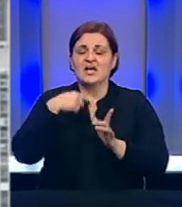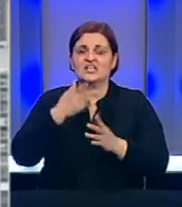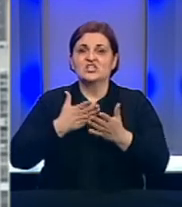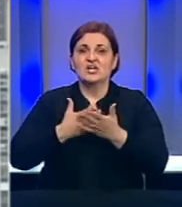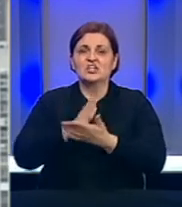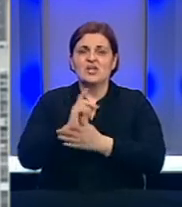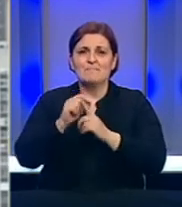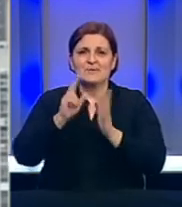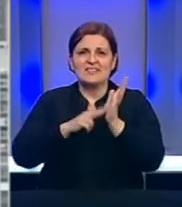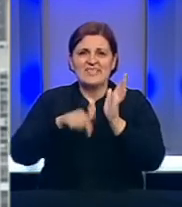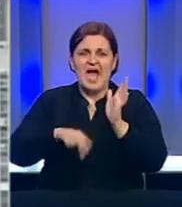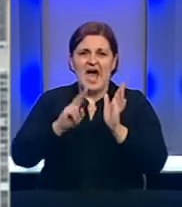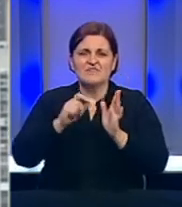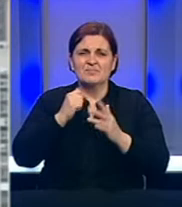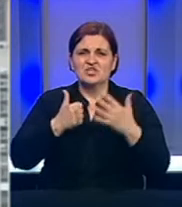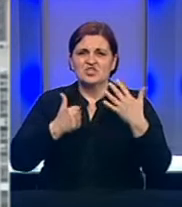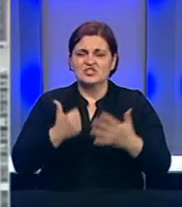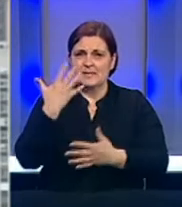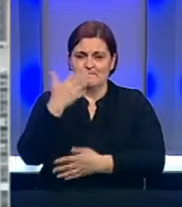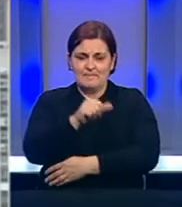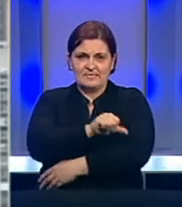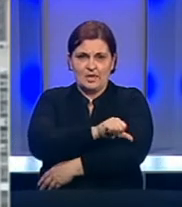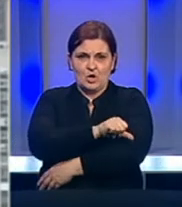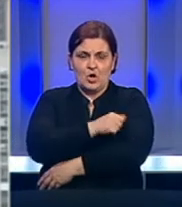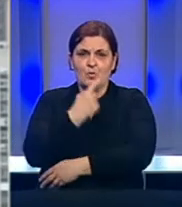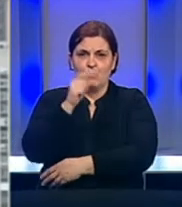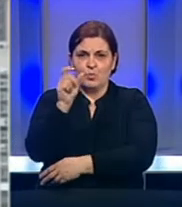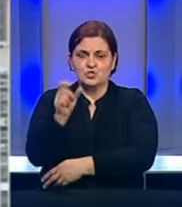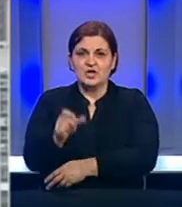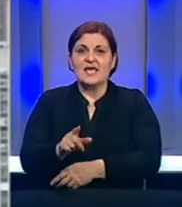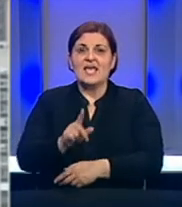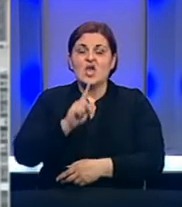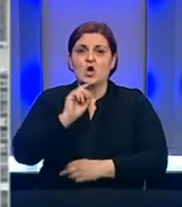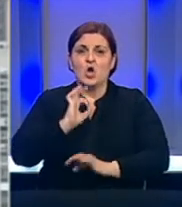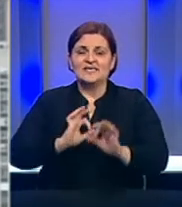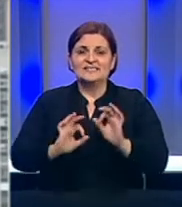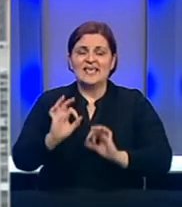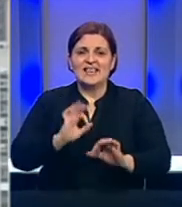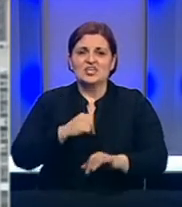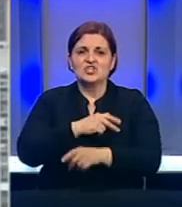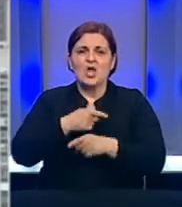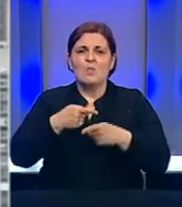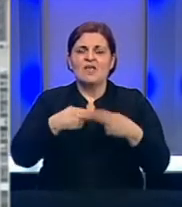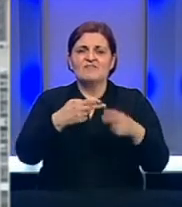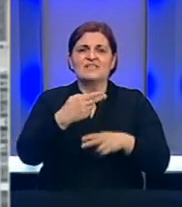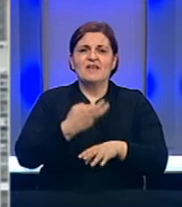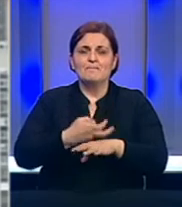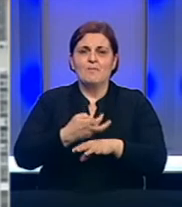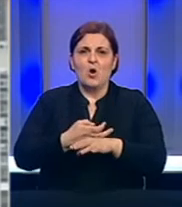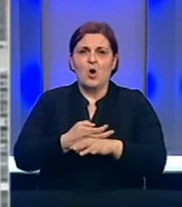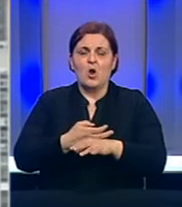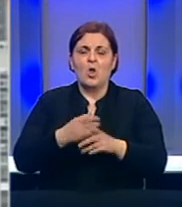slučaju iz Prnjavora, radi se o 65-godišnjem muškarcu koji se liječio na klinici za infektivne bolesti